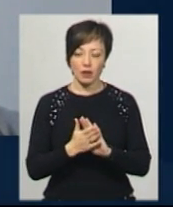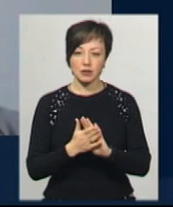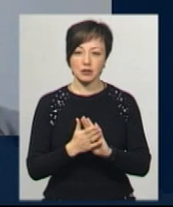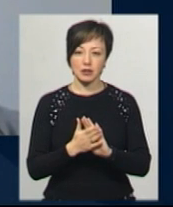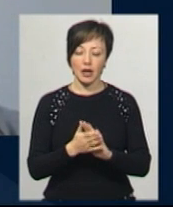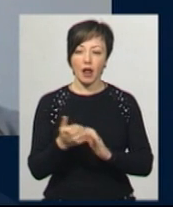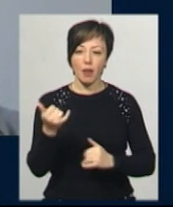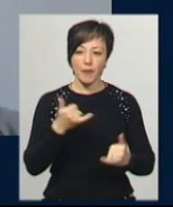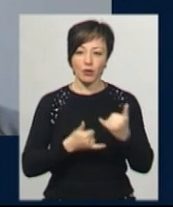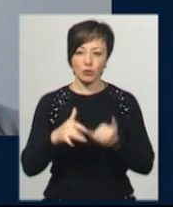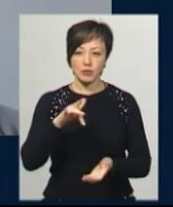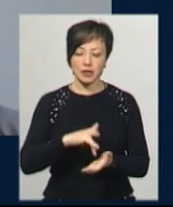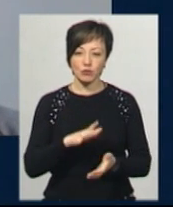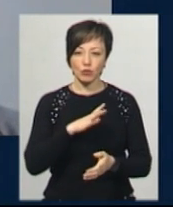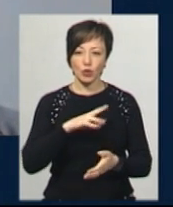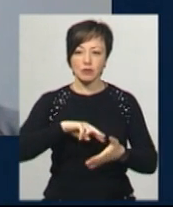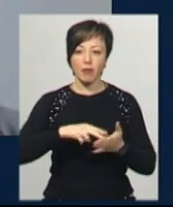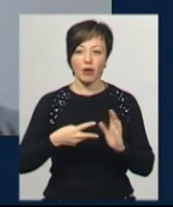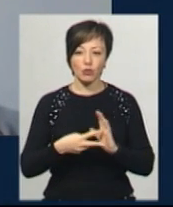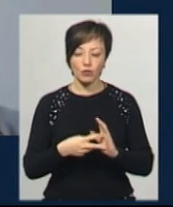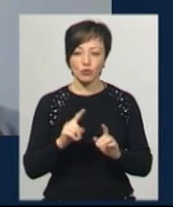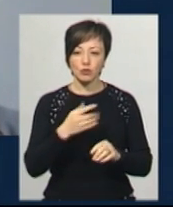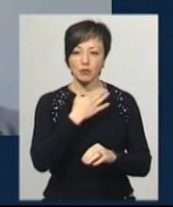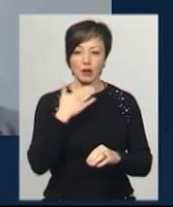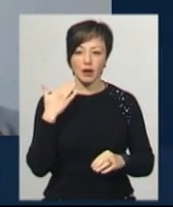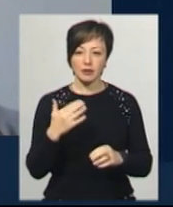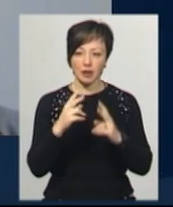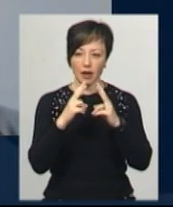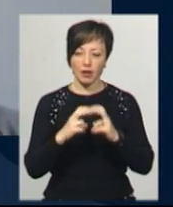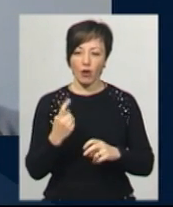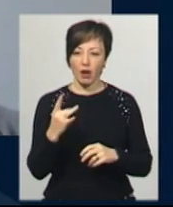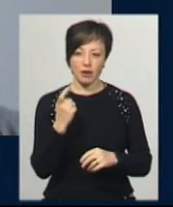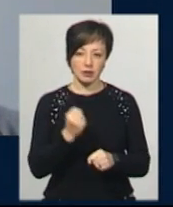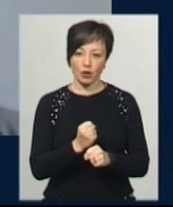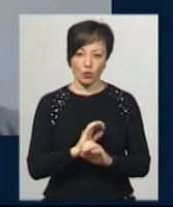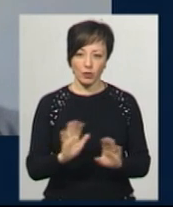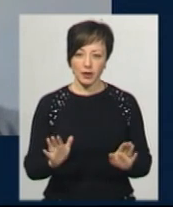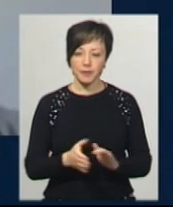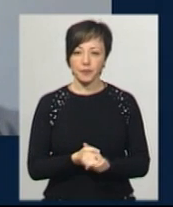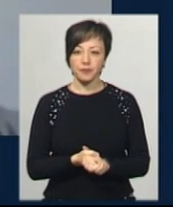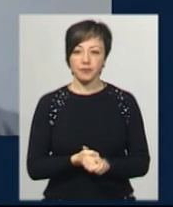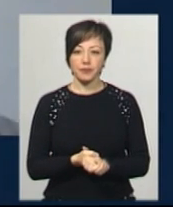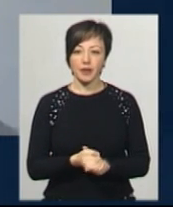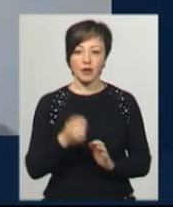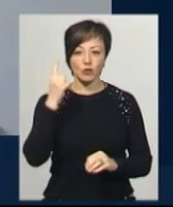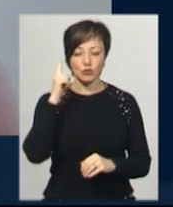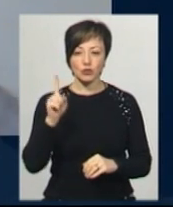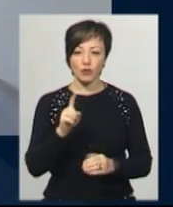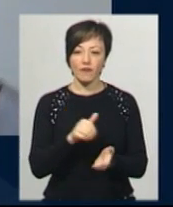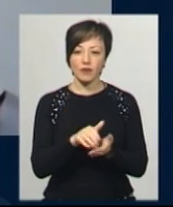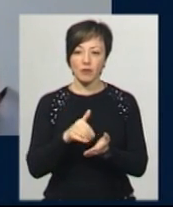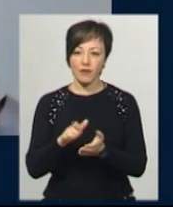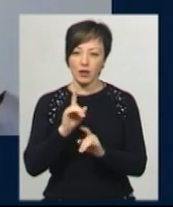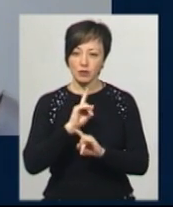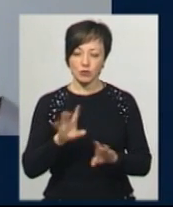лабораторним центром, щоб це було сплановано, тому що дуже багато аналізів вони за один раз не роблять, але сплановано, я думаю, що вони відмовляти